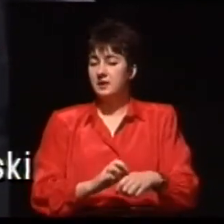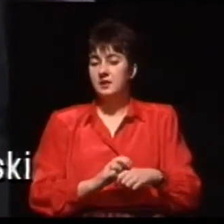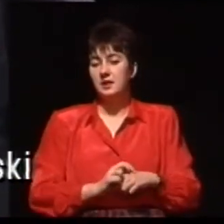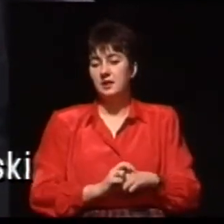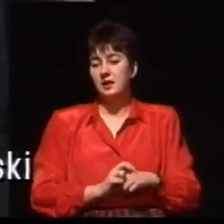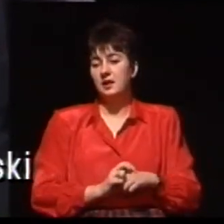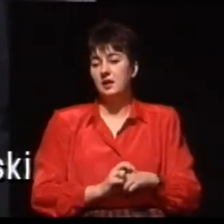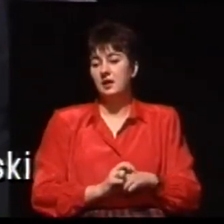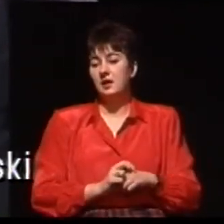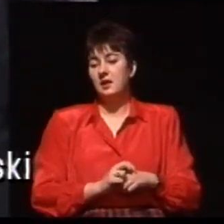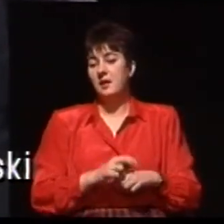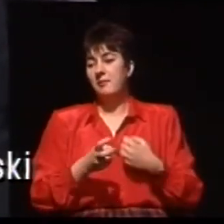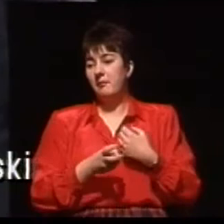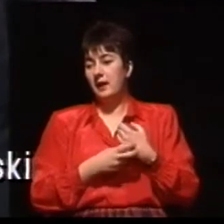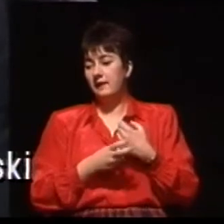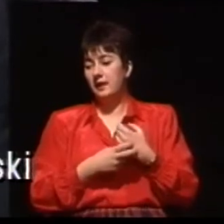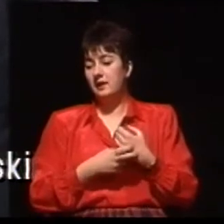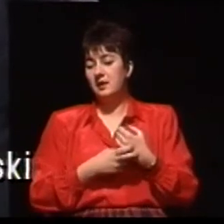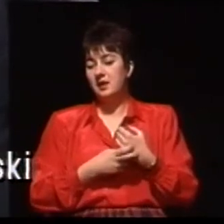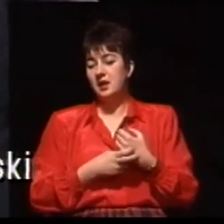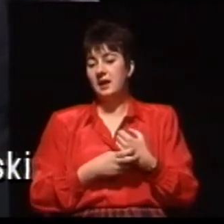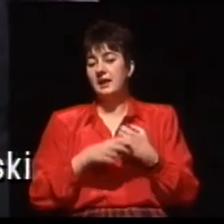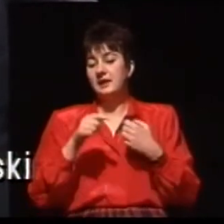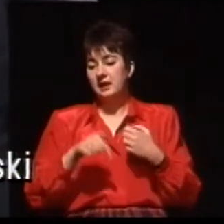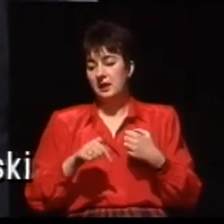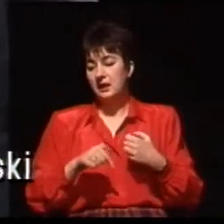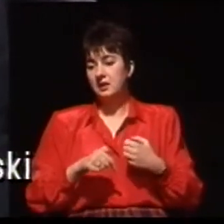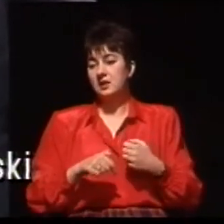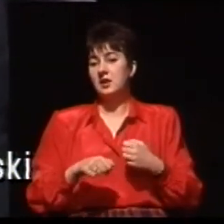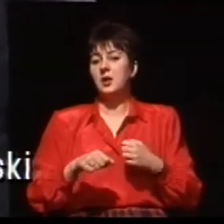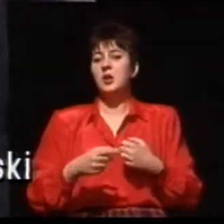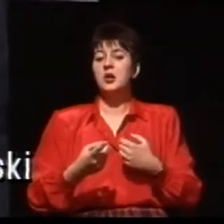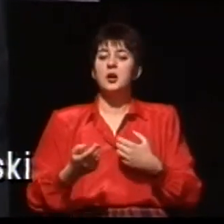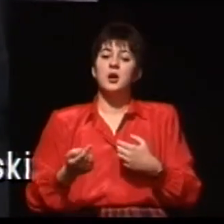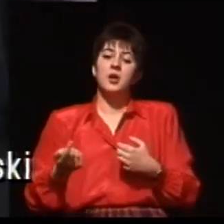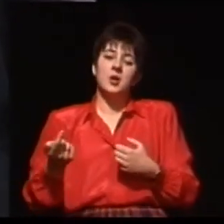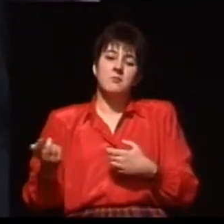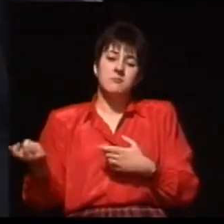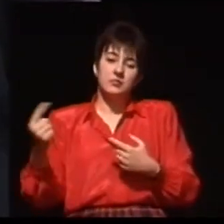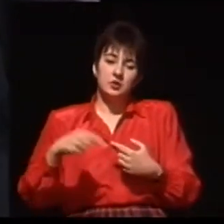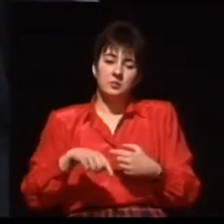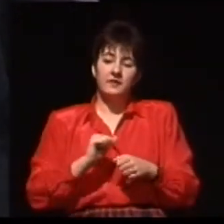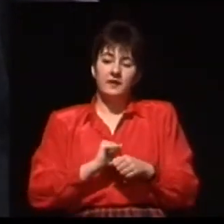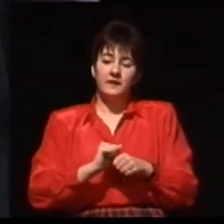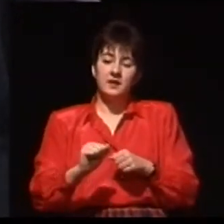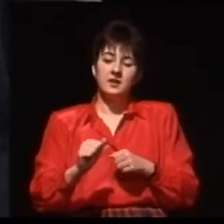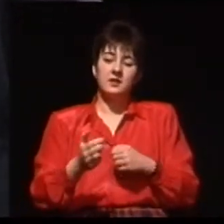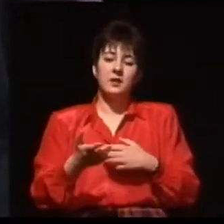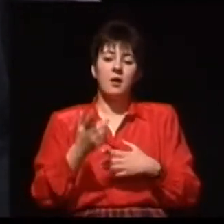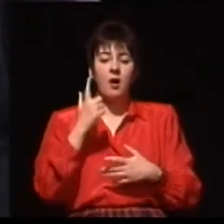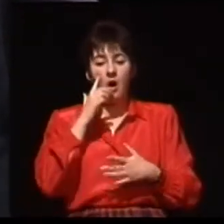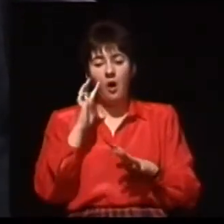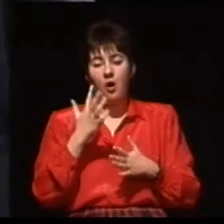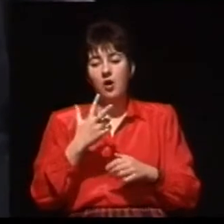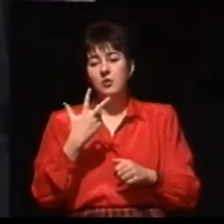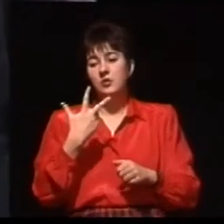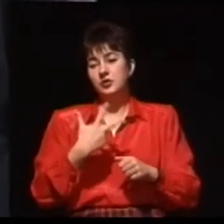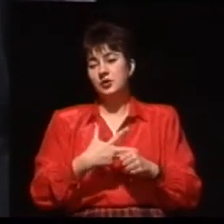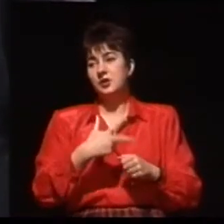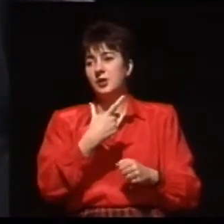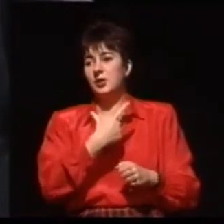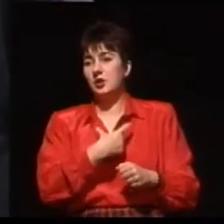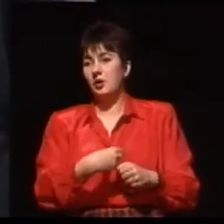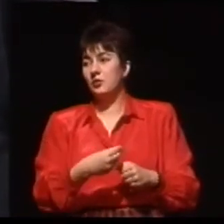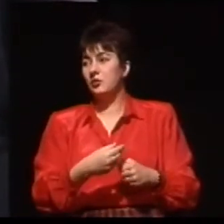osób dziennie i robimy do 200 skomplikowanych badań dziennie. Jest to kilkadziesiąt razy więcej niż jeszcze kilka